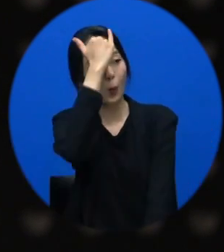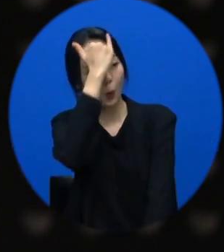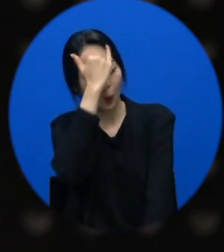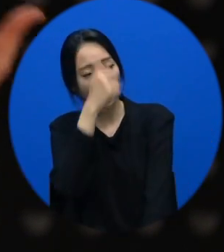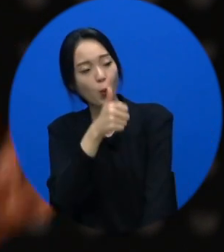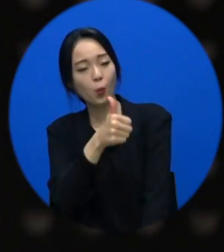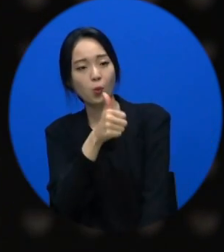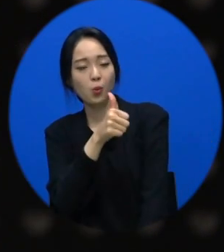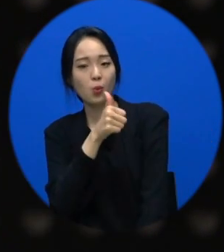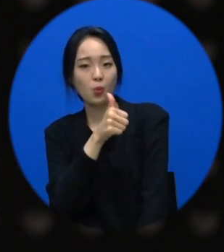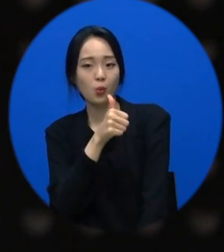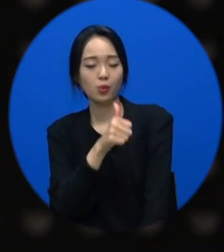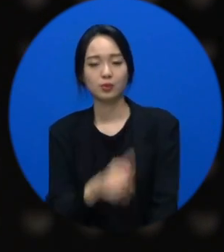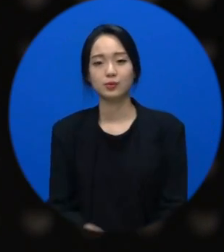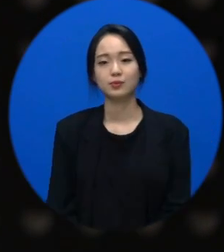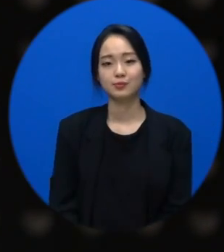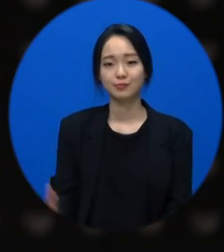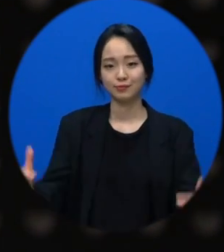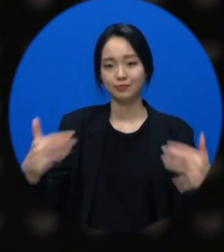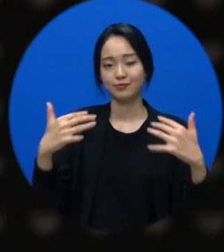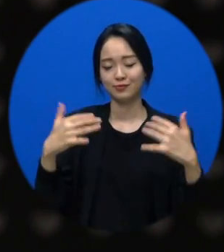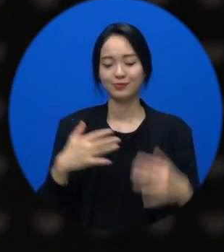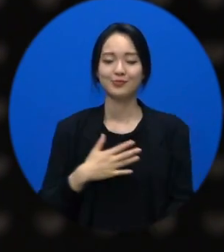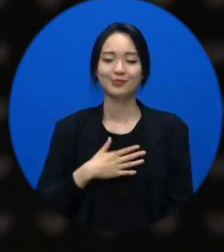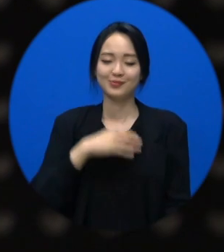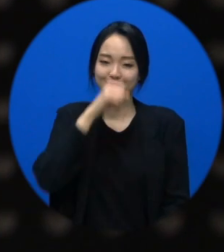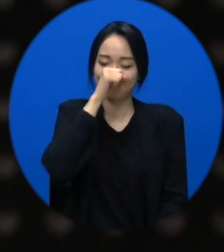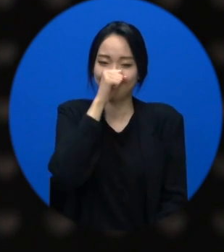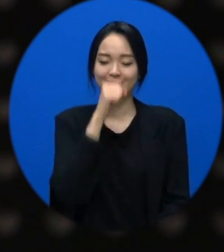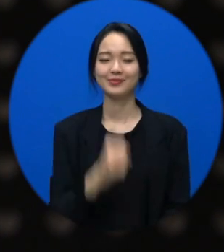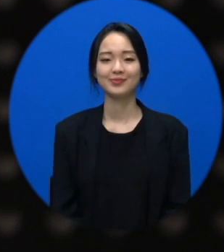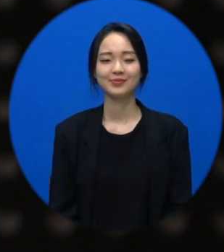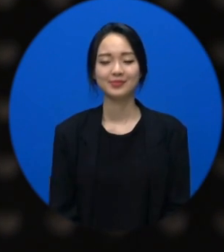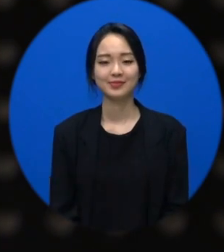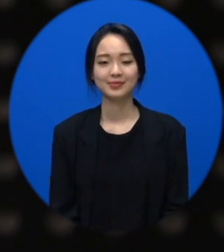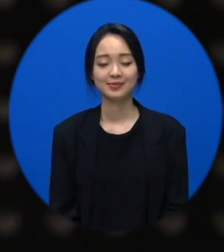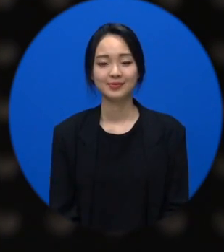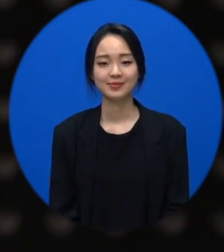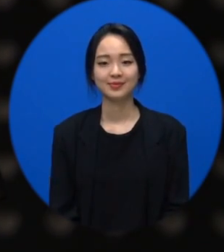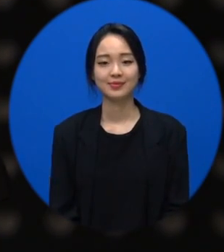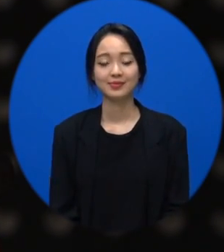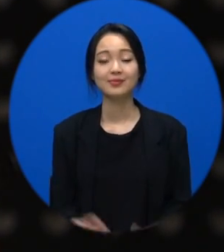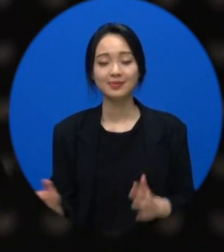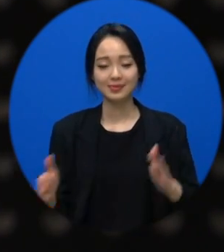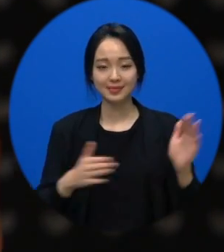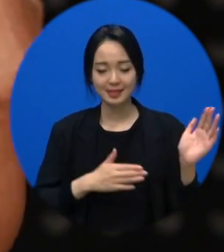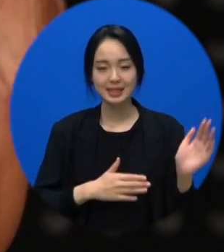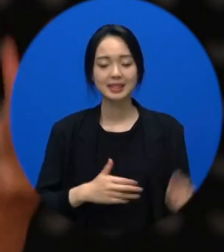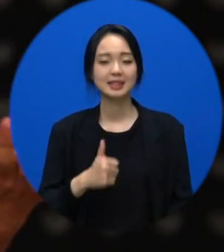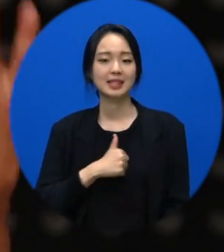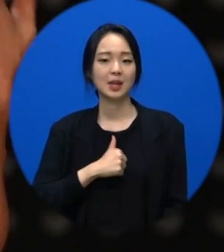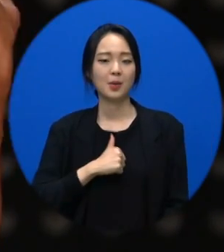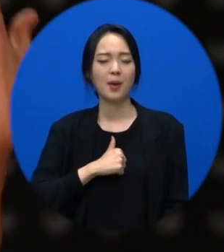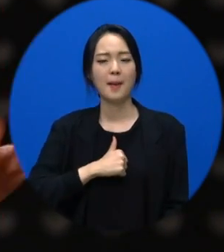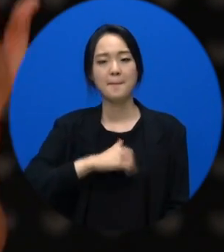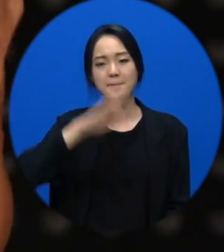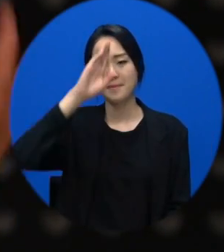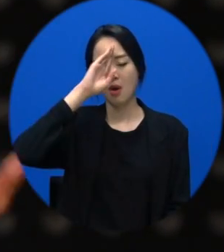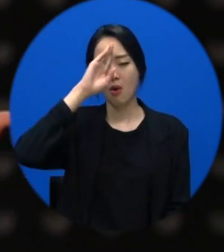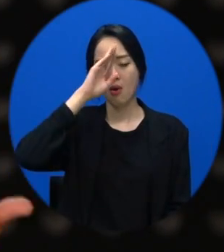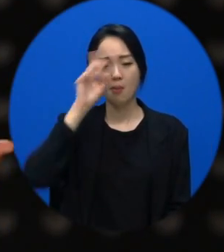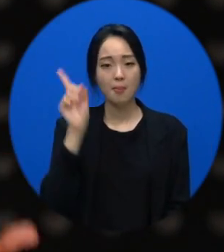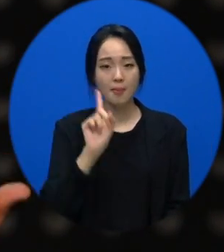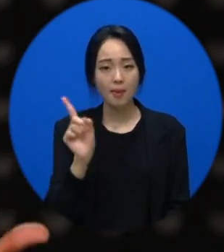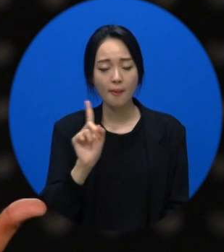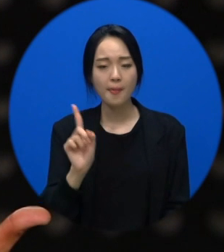전혀 그런 의도 아닌데 어쨌든. 그래서 얘기가 길어졌는데 어쨌든 자존감 병 남이 나를